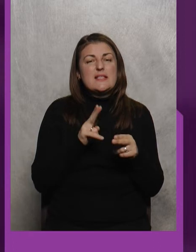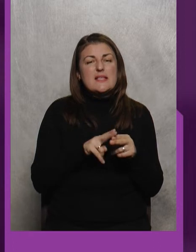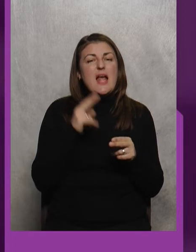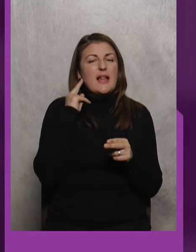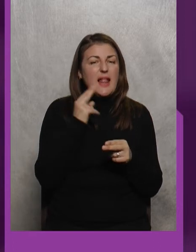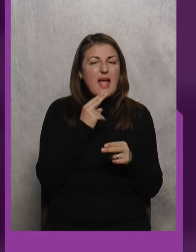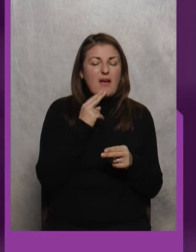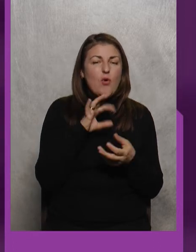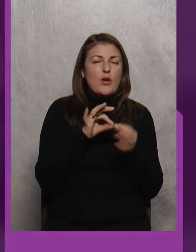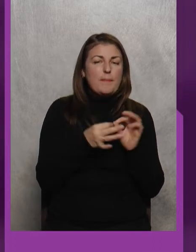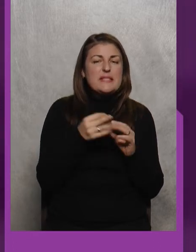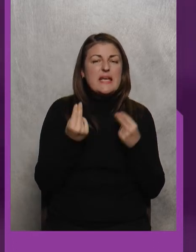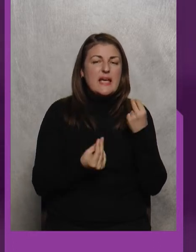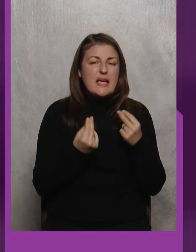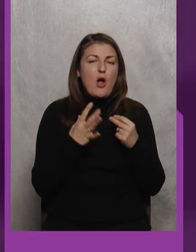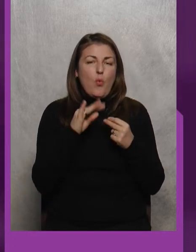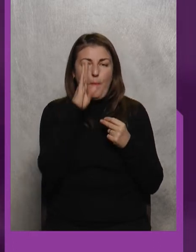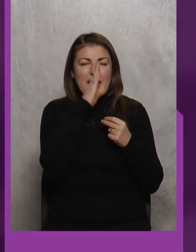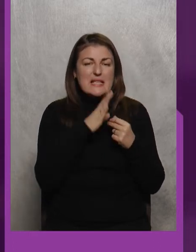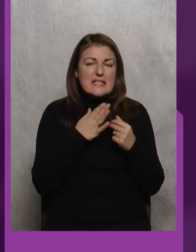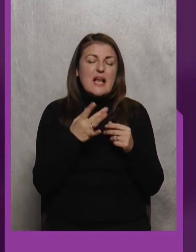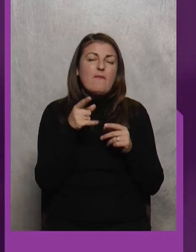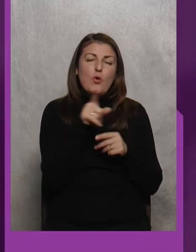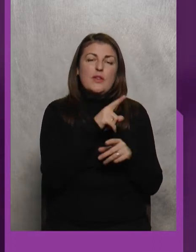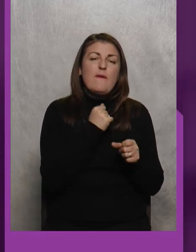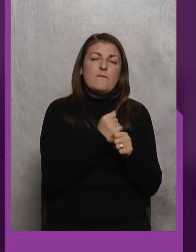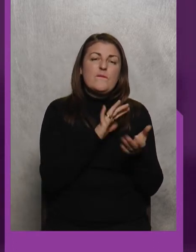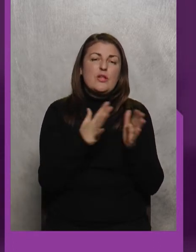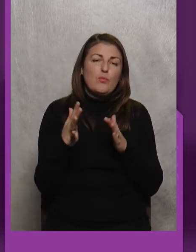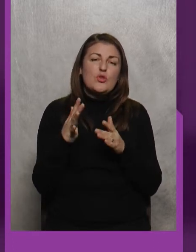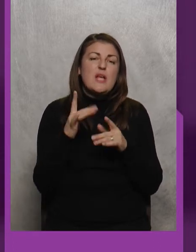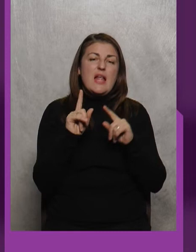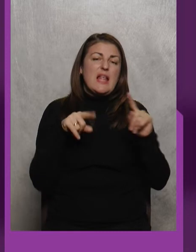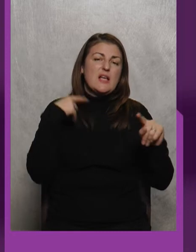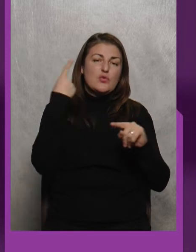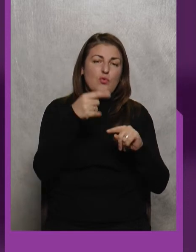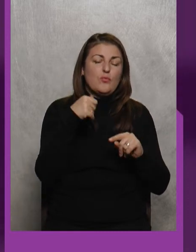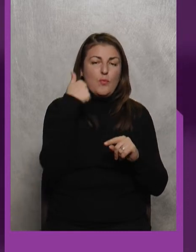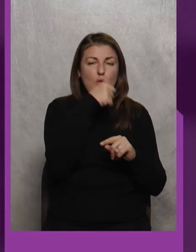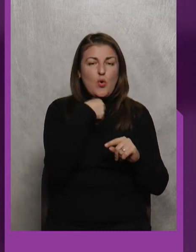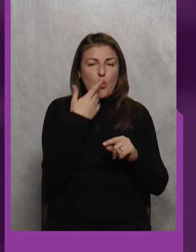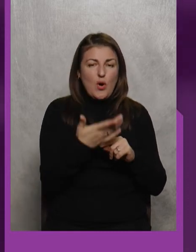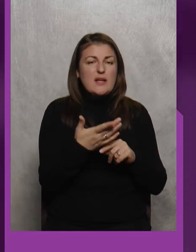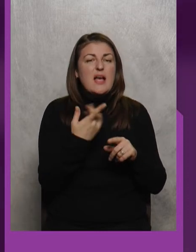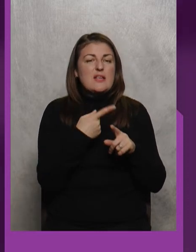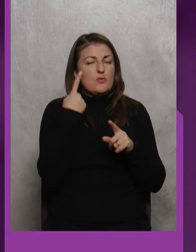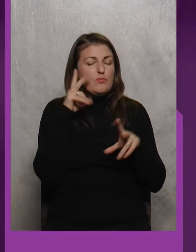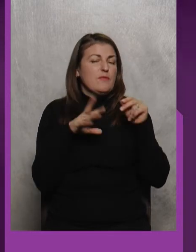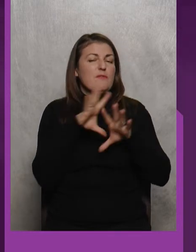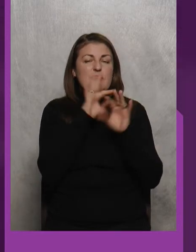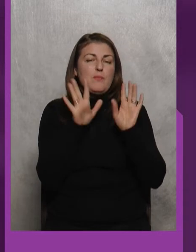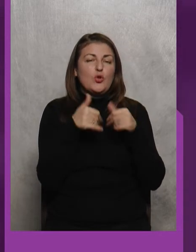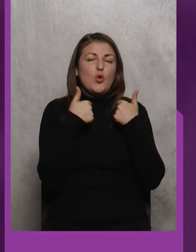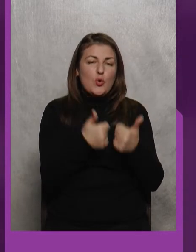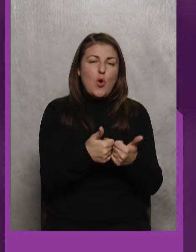ДЕФ Олімпійські ігри у Бразилії Вони відбудуться наступного року Сподіваємося, що все буде добре І